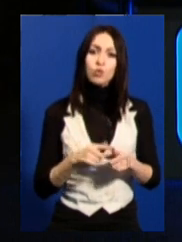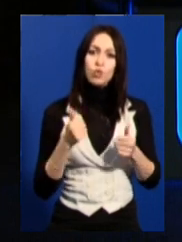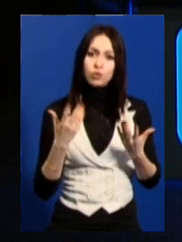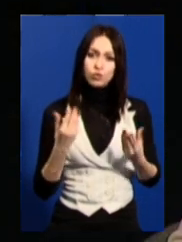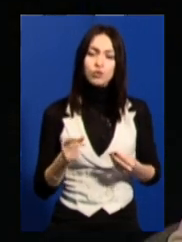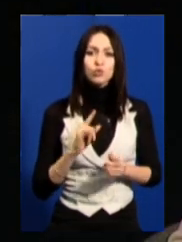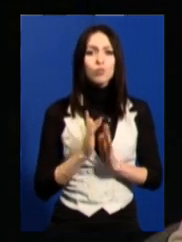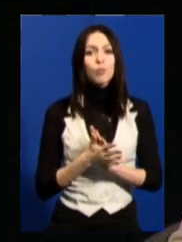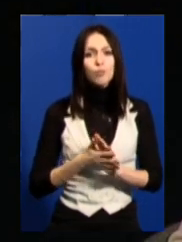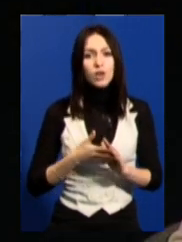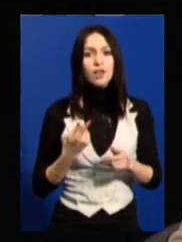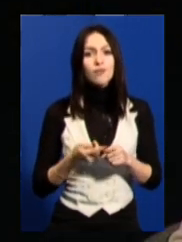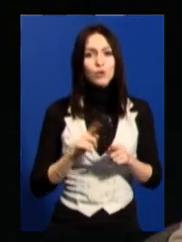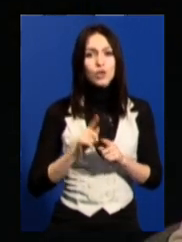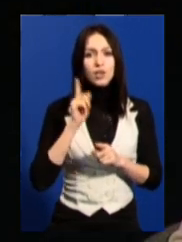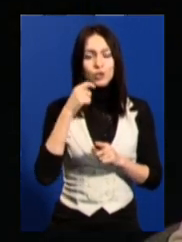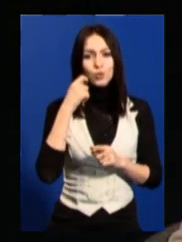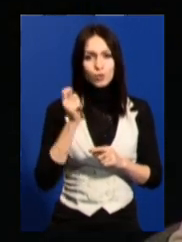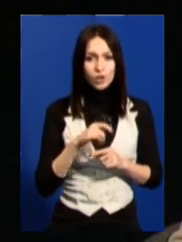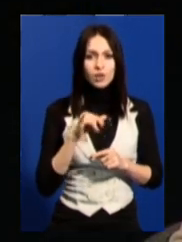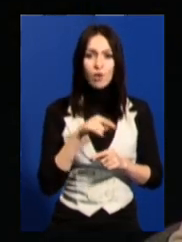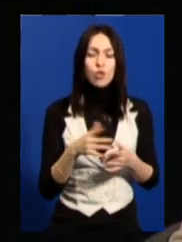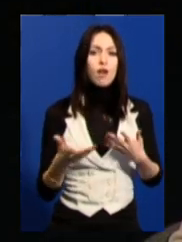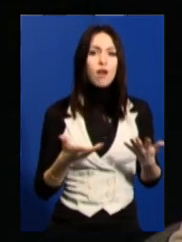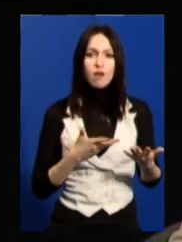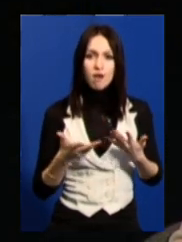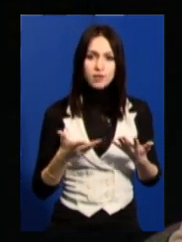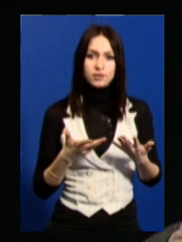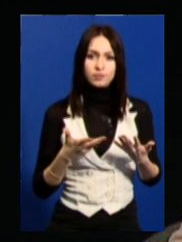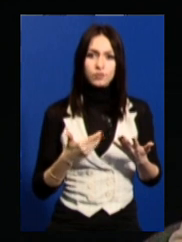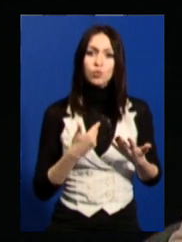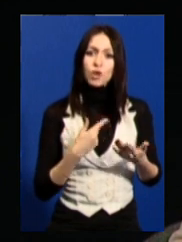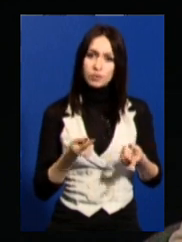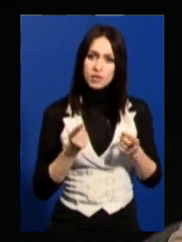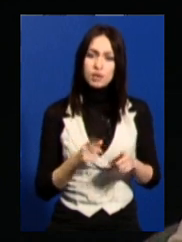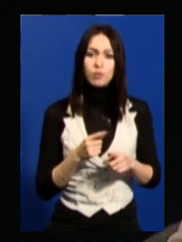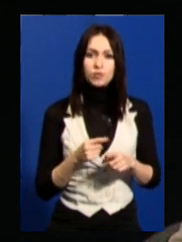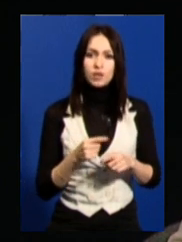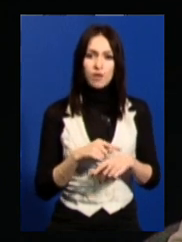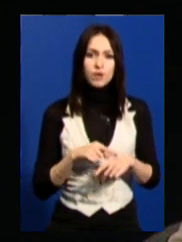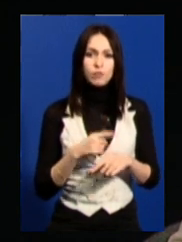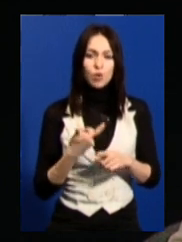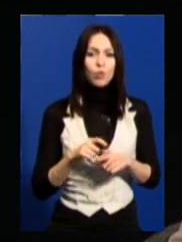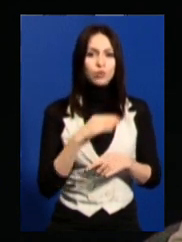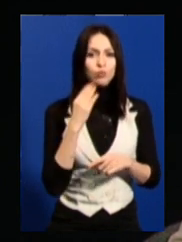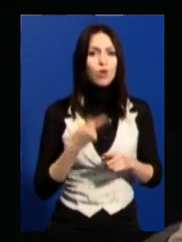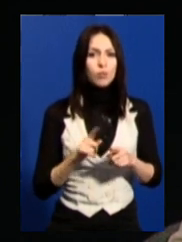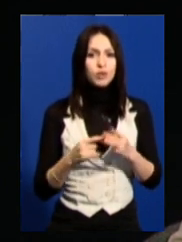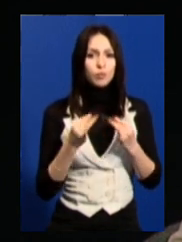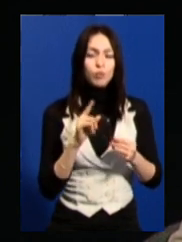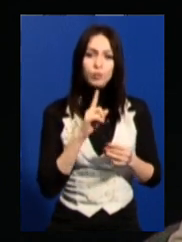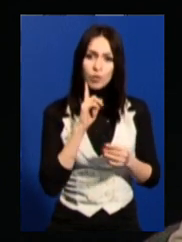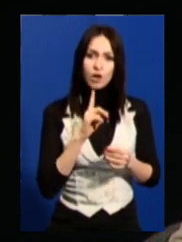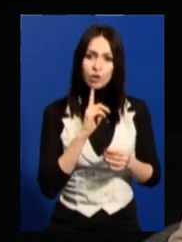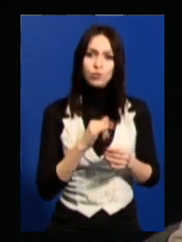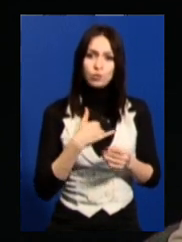зрозуміти, оця ідея України, вона яка. Нам, насправді, по-моєму, час дуже багато про це говорити, що